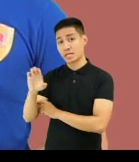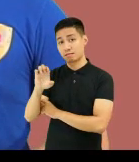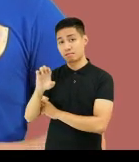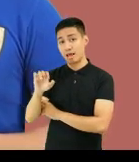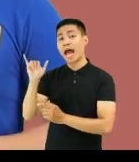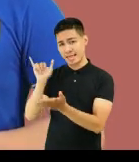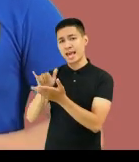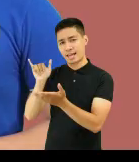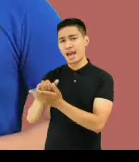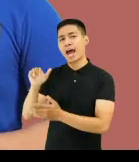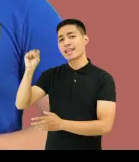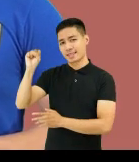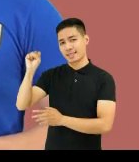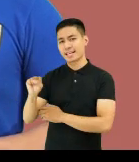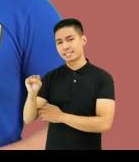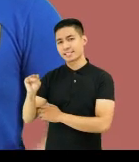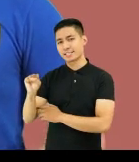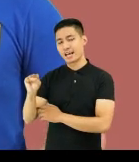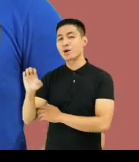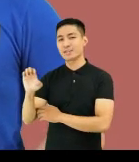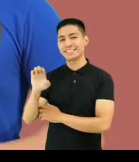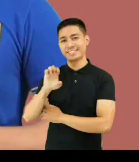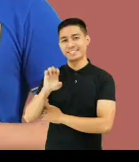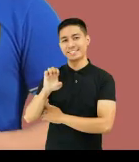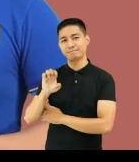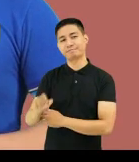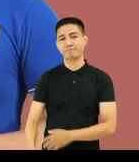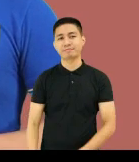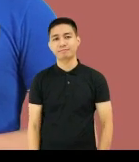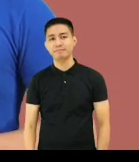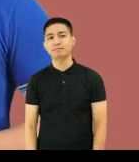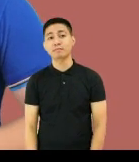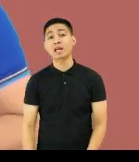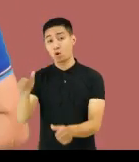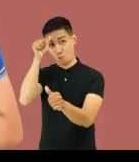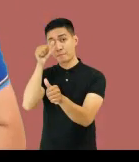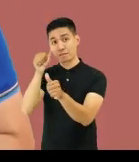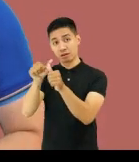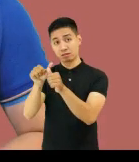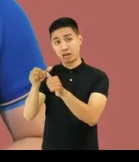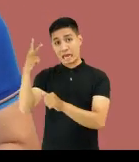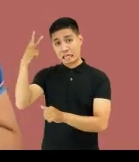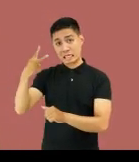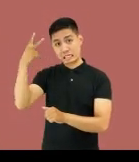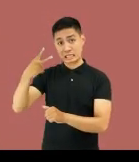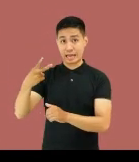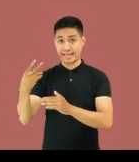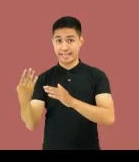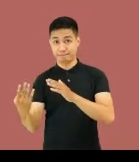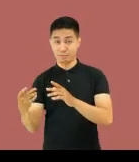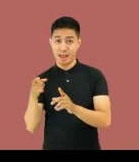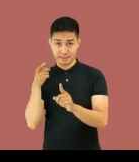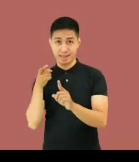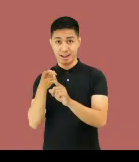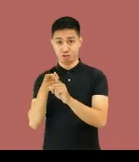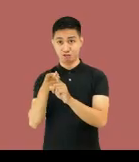at silangan, yan ang tinatawag nating timog silangan. Kaya ating tandaan, ang mga pangalawang